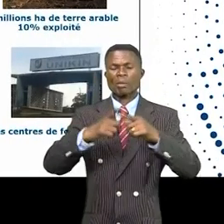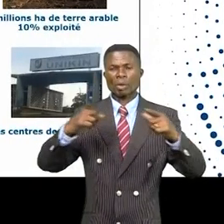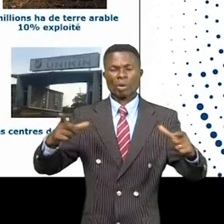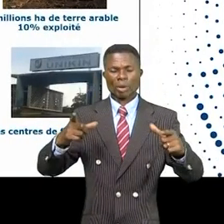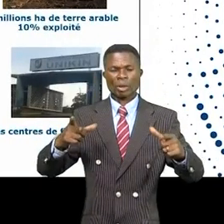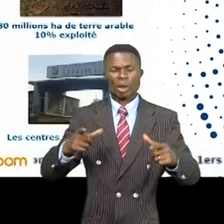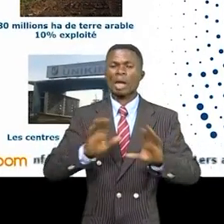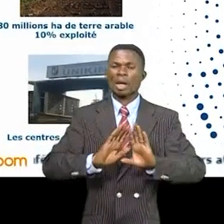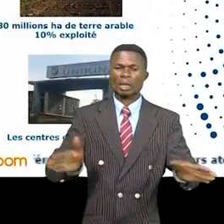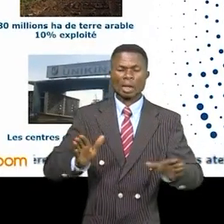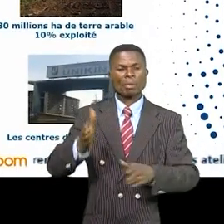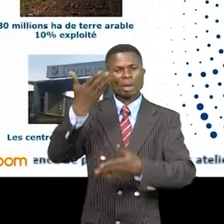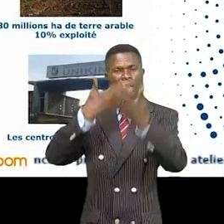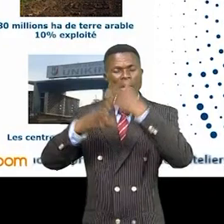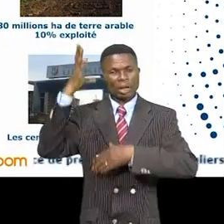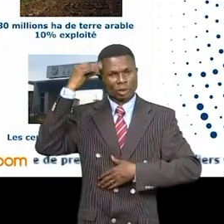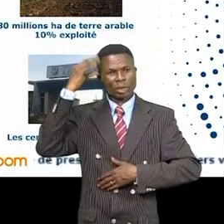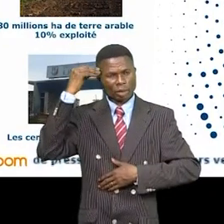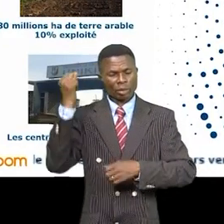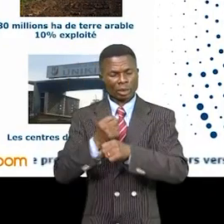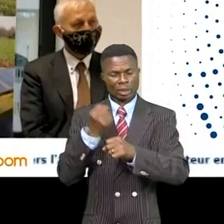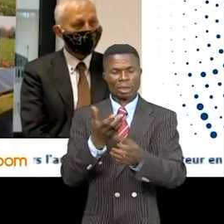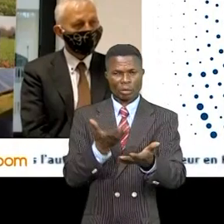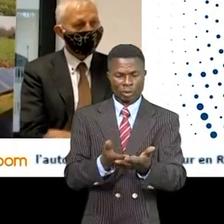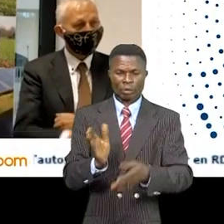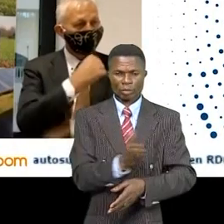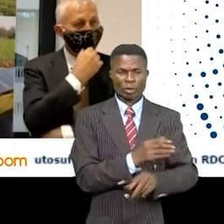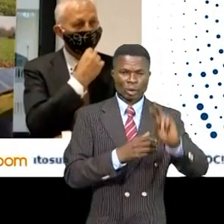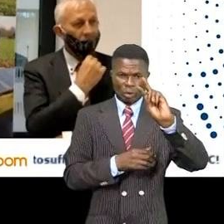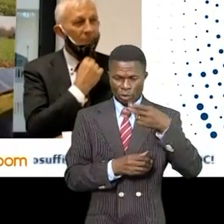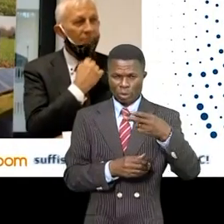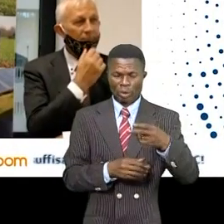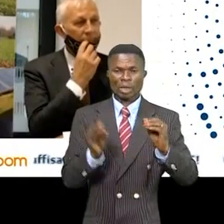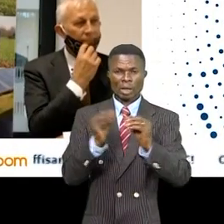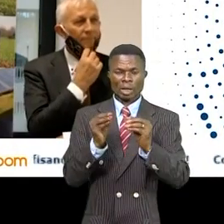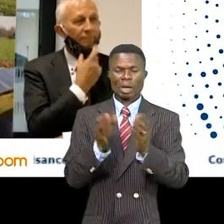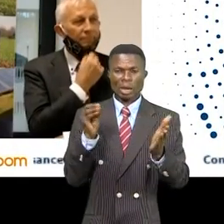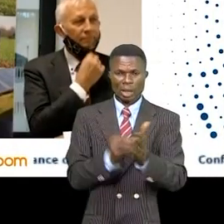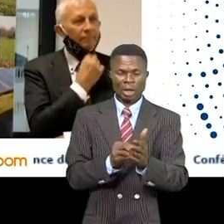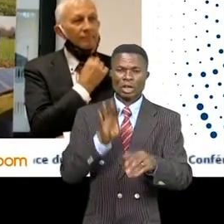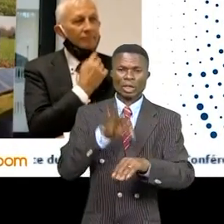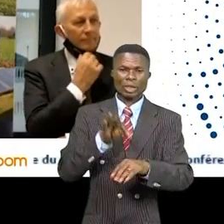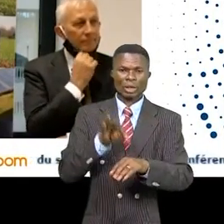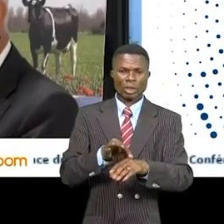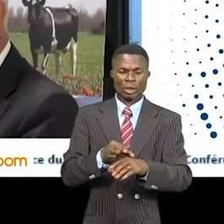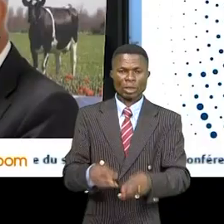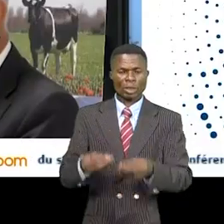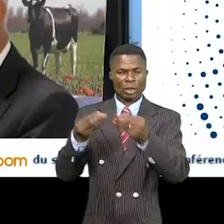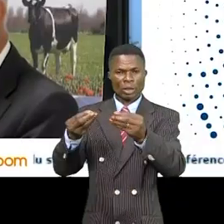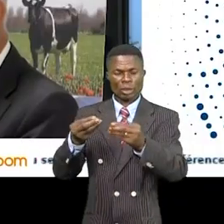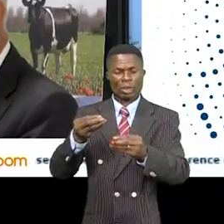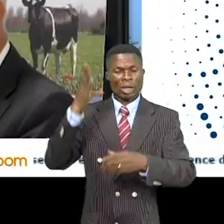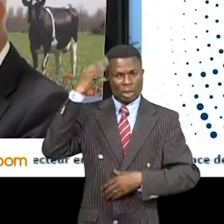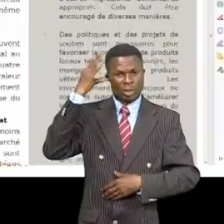où ils peuvent échanger les résultats de cette étude et ensuite cette réunion sera également l'occasion de mettre en évidence l